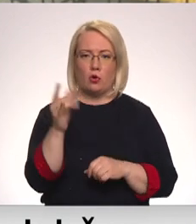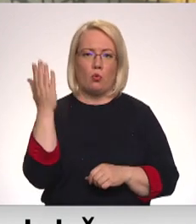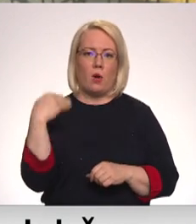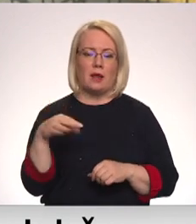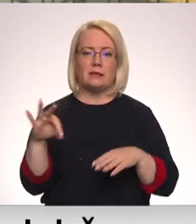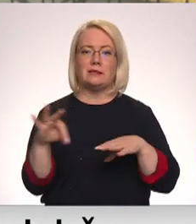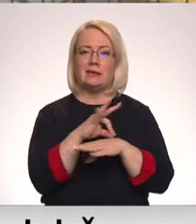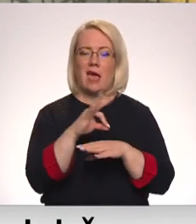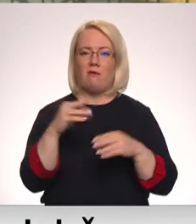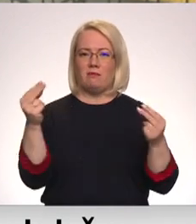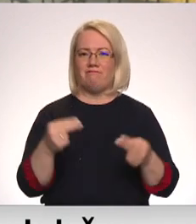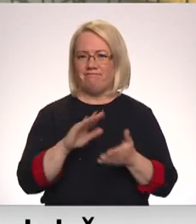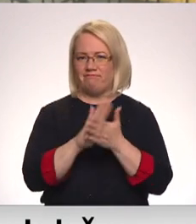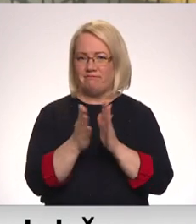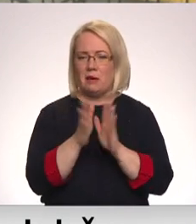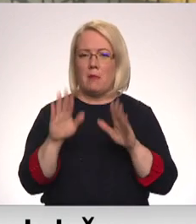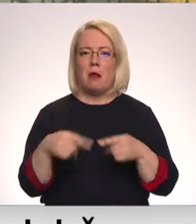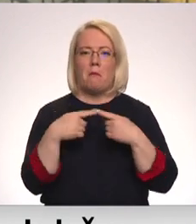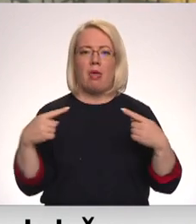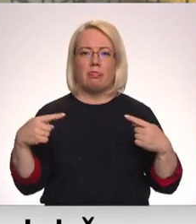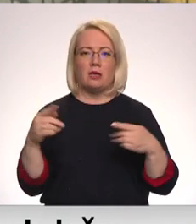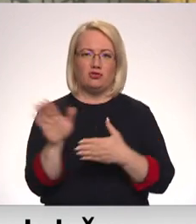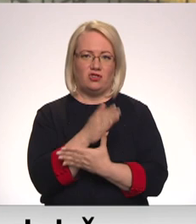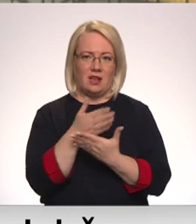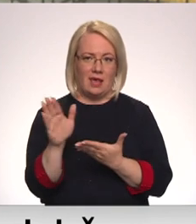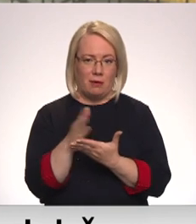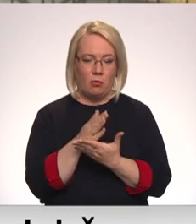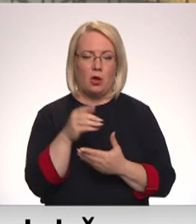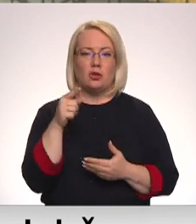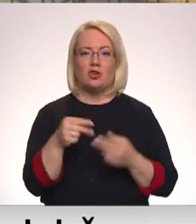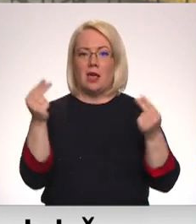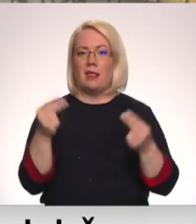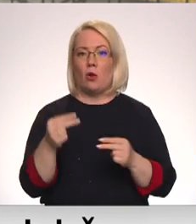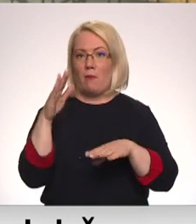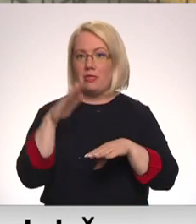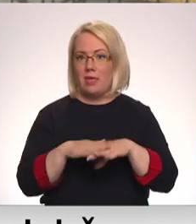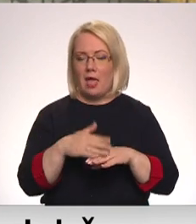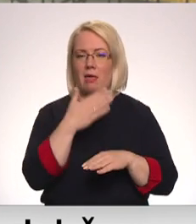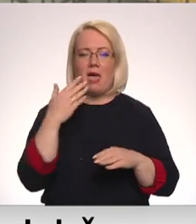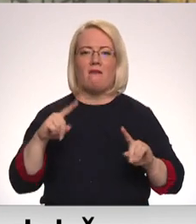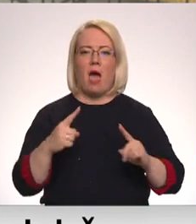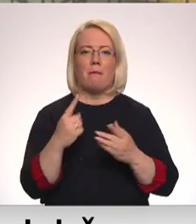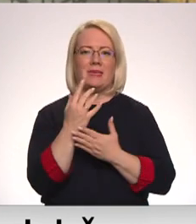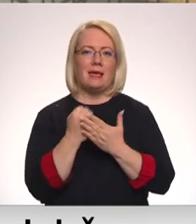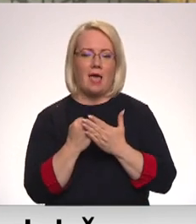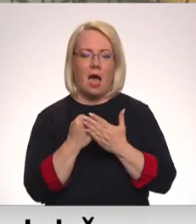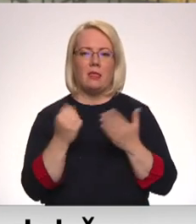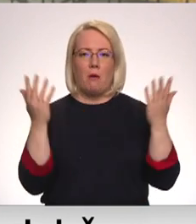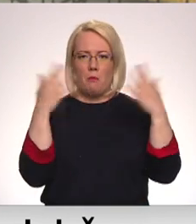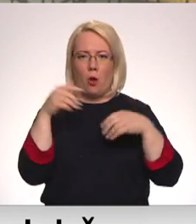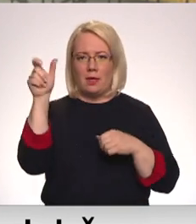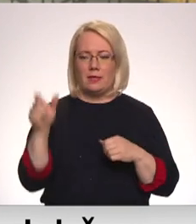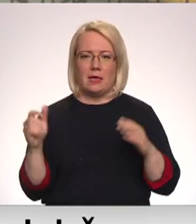ar sievu noslēdzot līgumu par manta šķirtību. Šī līguma dēļ nav apķīlāta politiķa ģimenes māja.